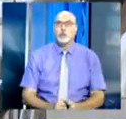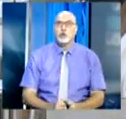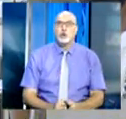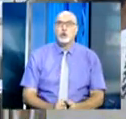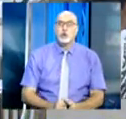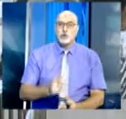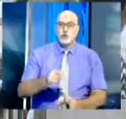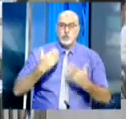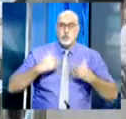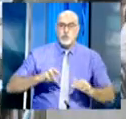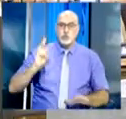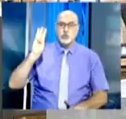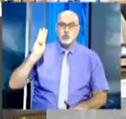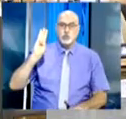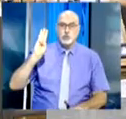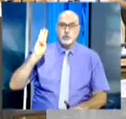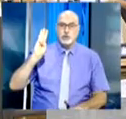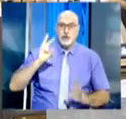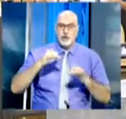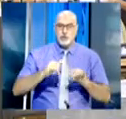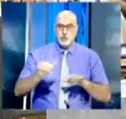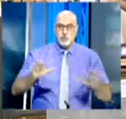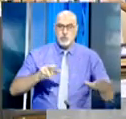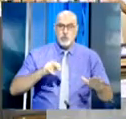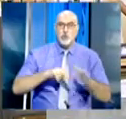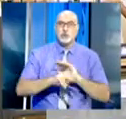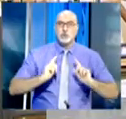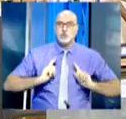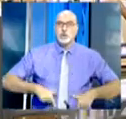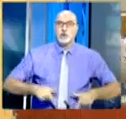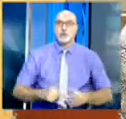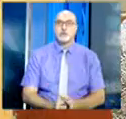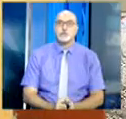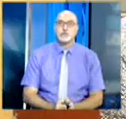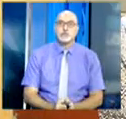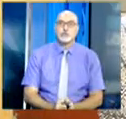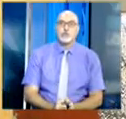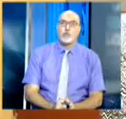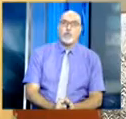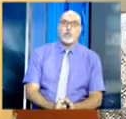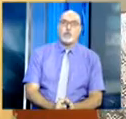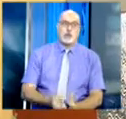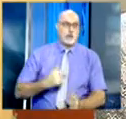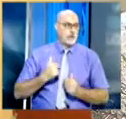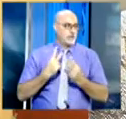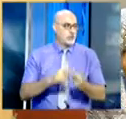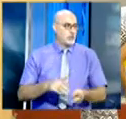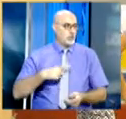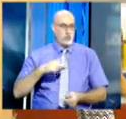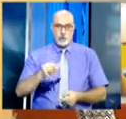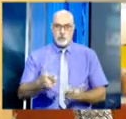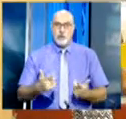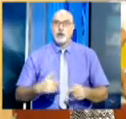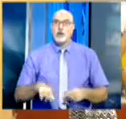عناصر الكشافة الإسلامية تحضيرا للدخول المدرسي المقبل جينا اليوم بش ندرو حملة تنظيف